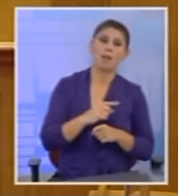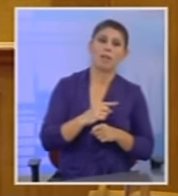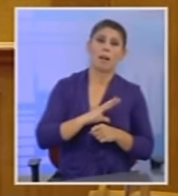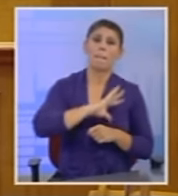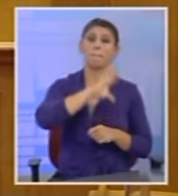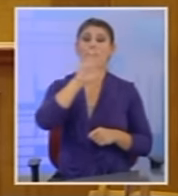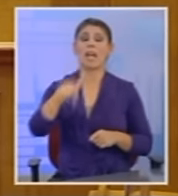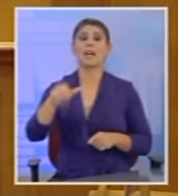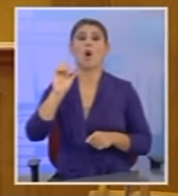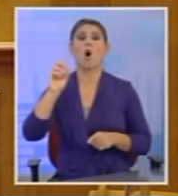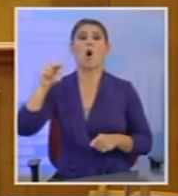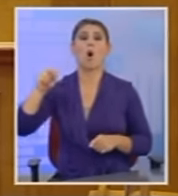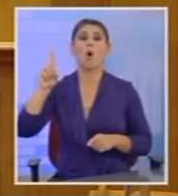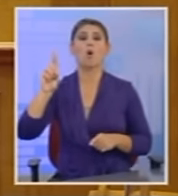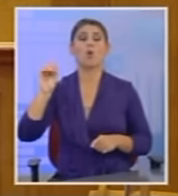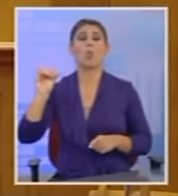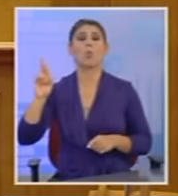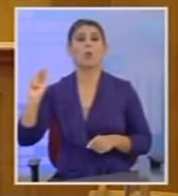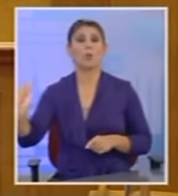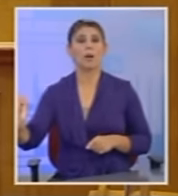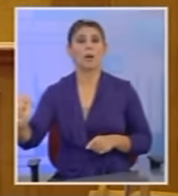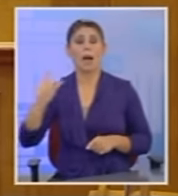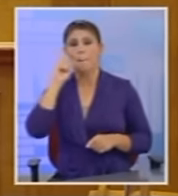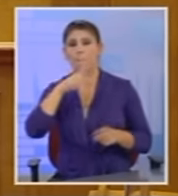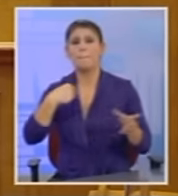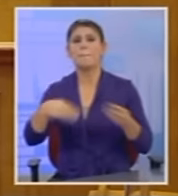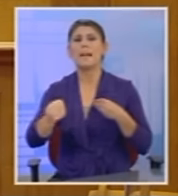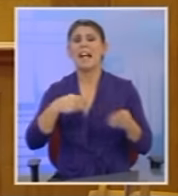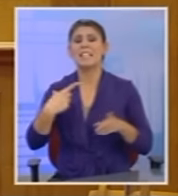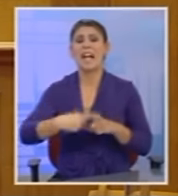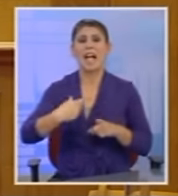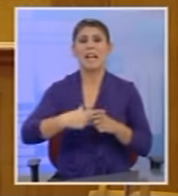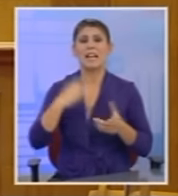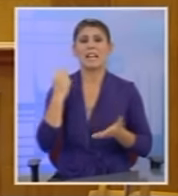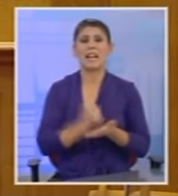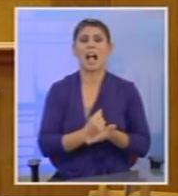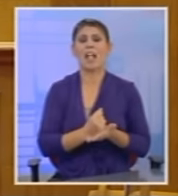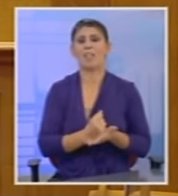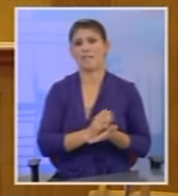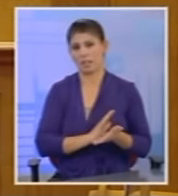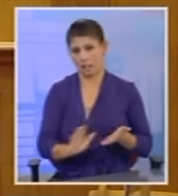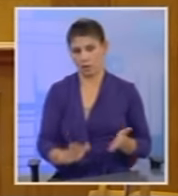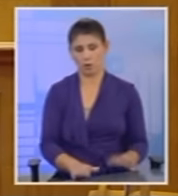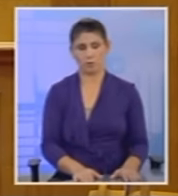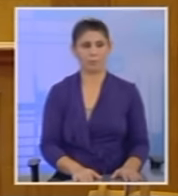έφτασε η Χάρη της Ελλάδος, όπου συνελήφθησαν πέντε Σύριοι με πλαστά ελληνικά διαβατήρια. Τώρα για τα